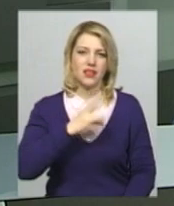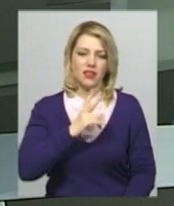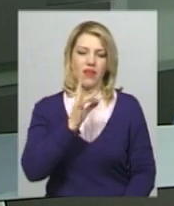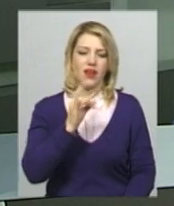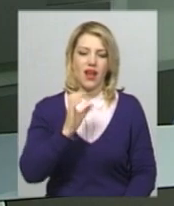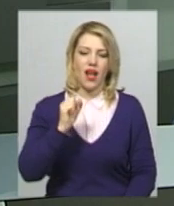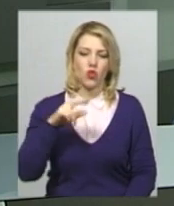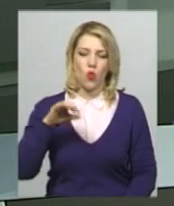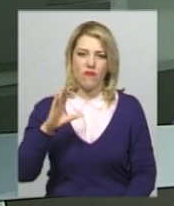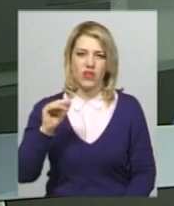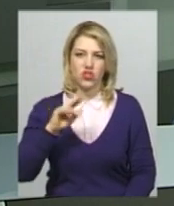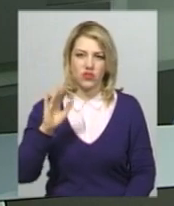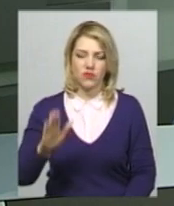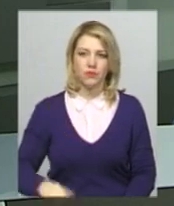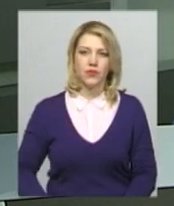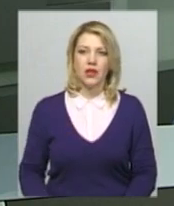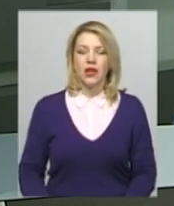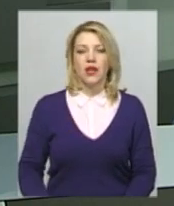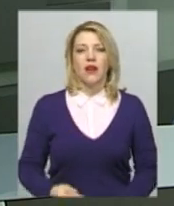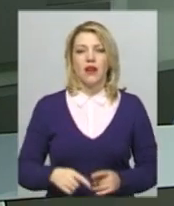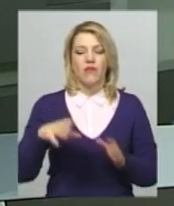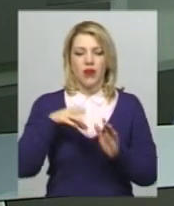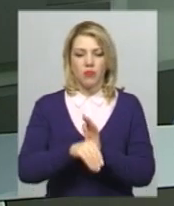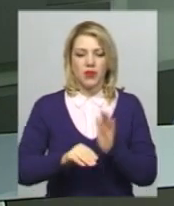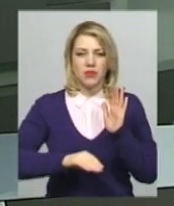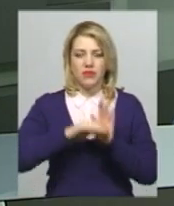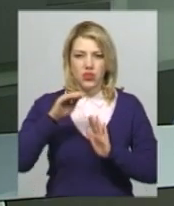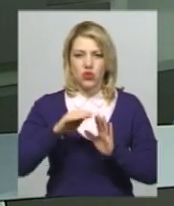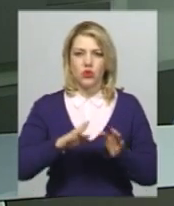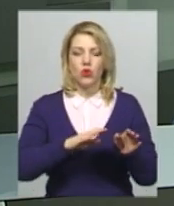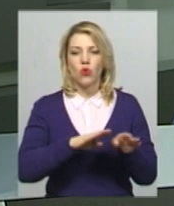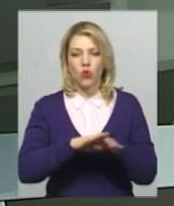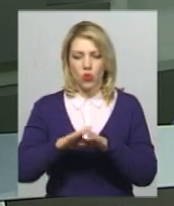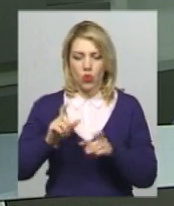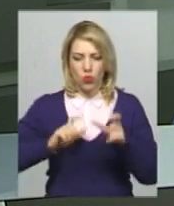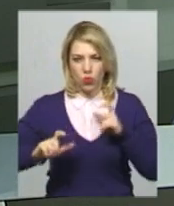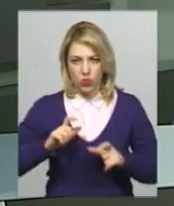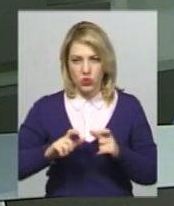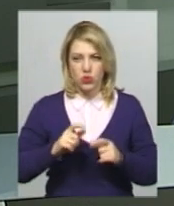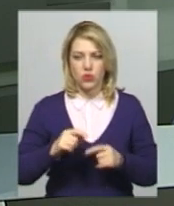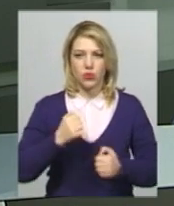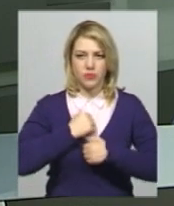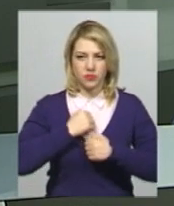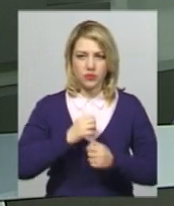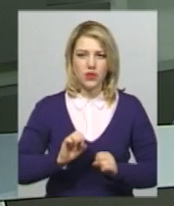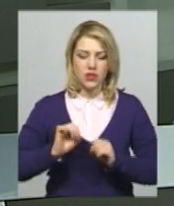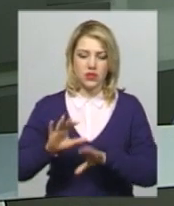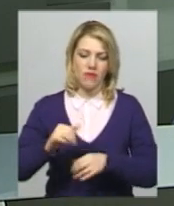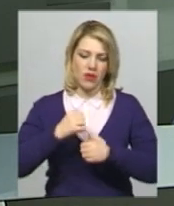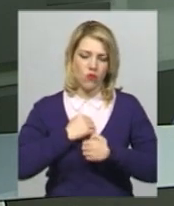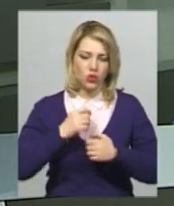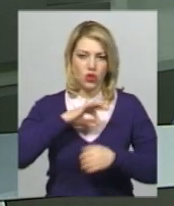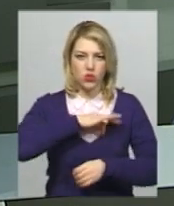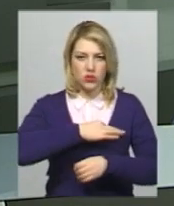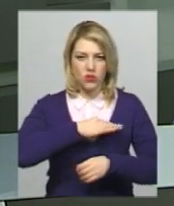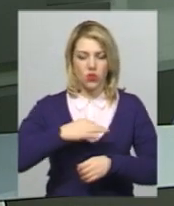Стрес-тест по вогневій підготовці в рамках підвищеного курсу за кваліфікацією НАТО «Адвайнс» здавали воїни-розвідники в обласному